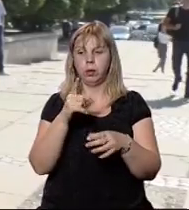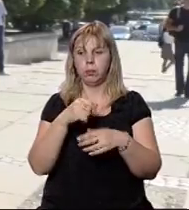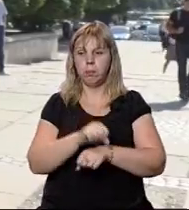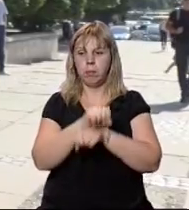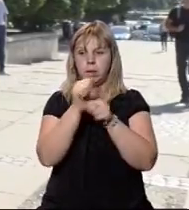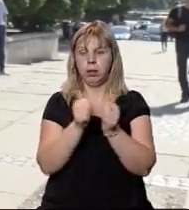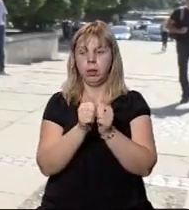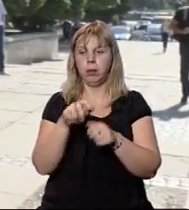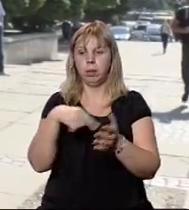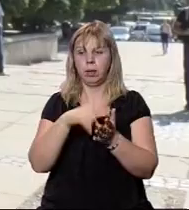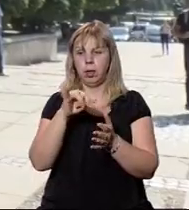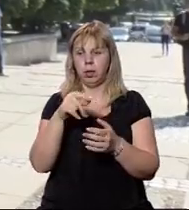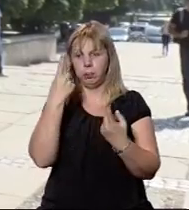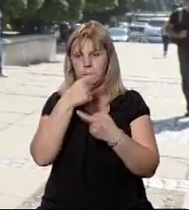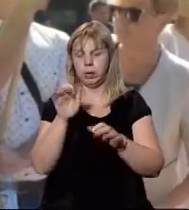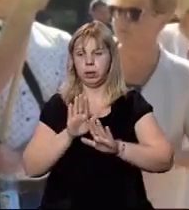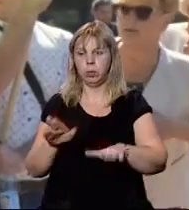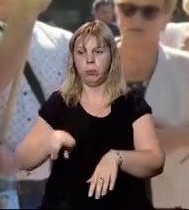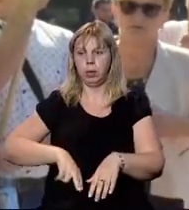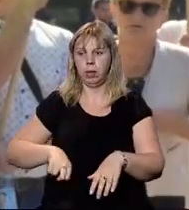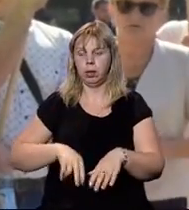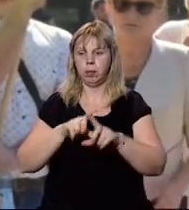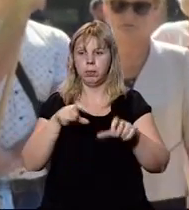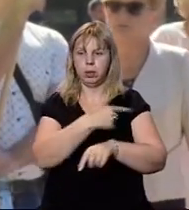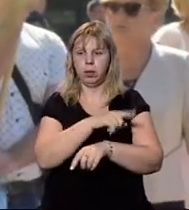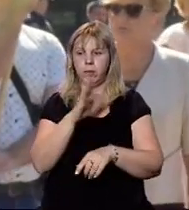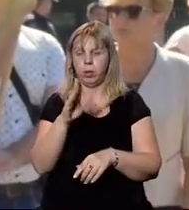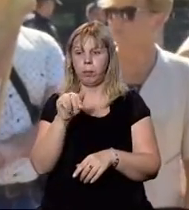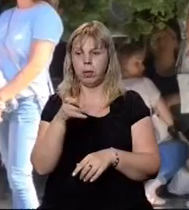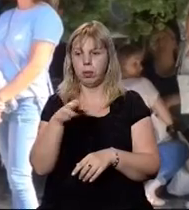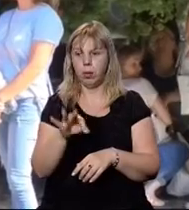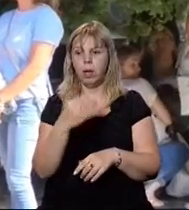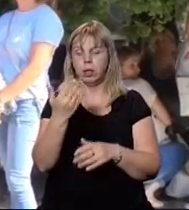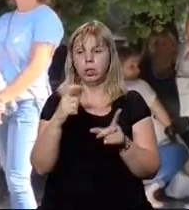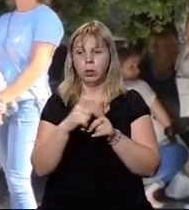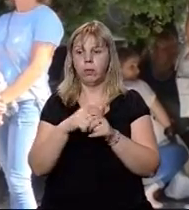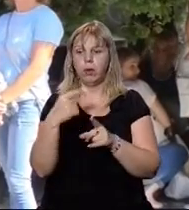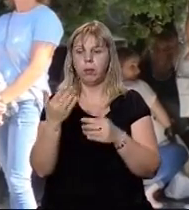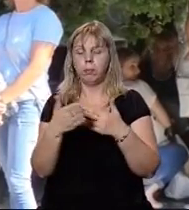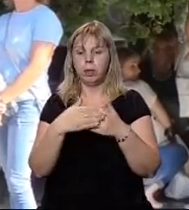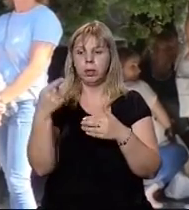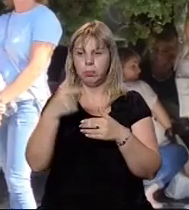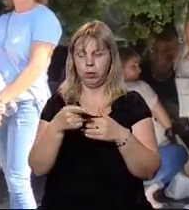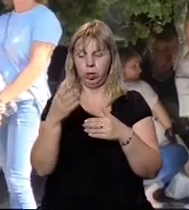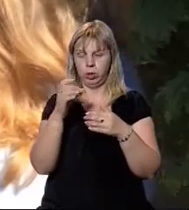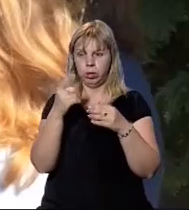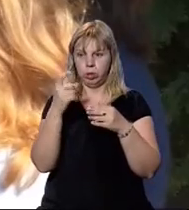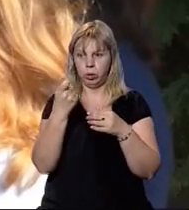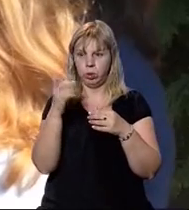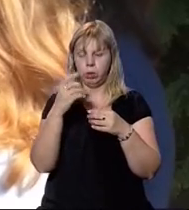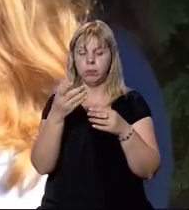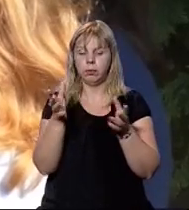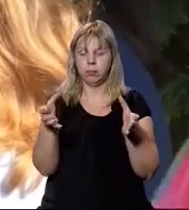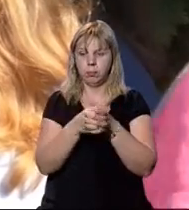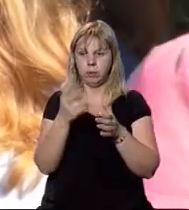мітинг біля міської ради. Про це повідомила заступниця директора медзакладу Вікторія Пантю. За її словами, близько півсотні працівників зібралися о 15